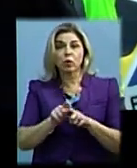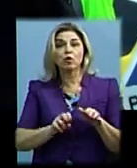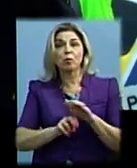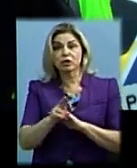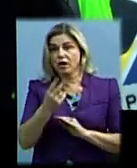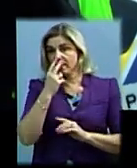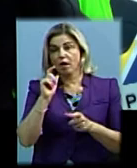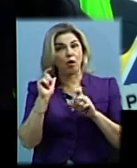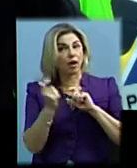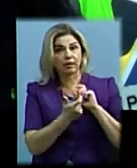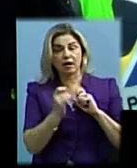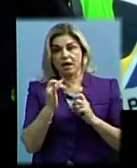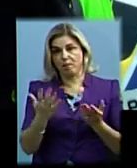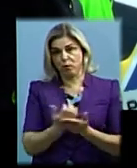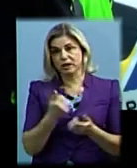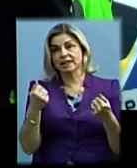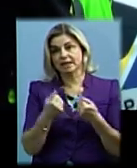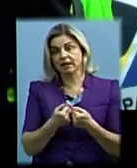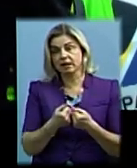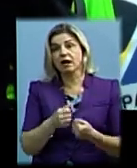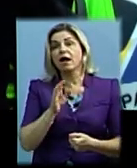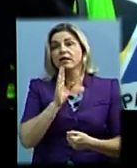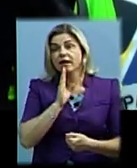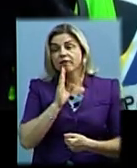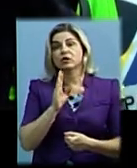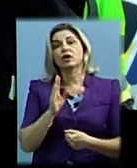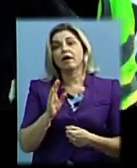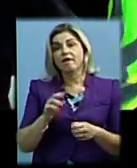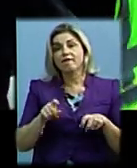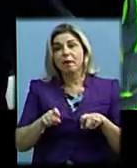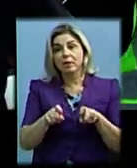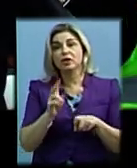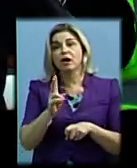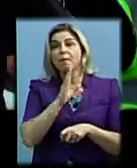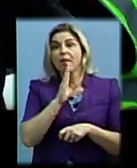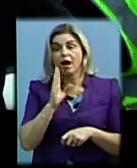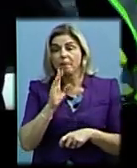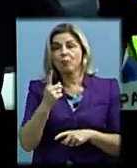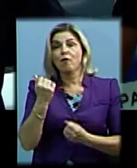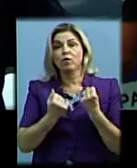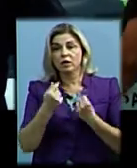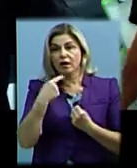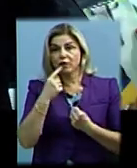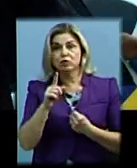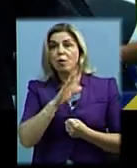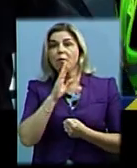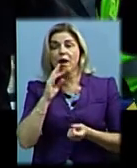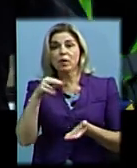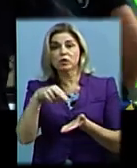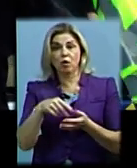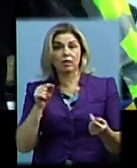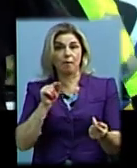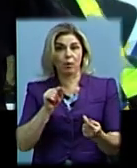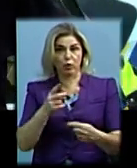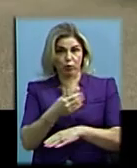оглядалася. І сталося зіткнення. Дівчинка, судячи з усього, вибігла до мами. Тому що водій каже, що мама стояла на протилежній